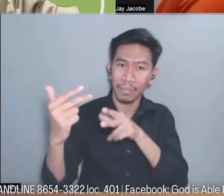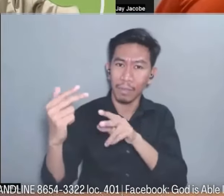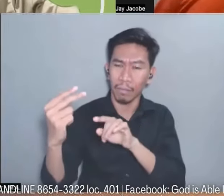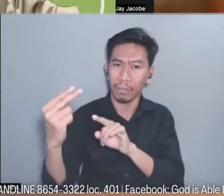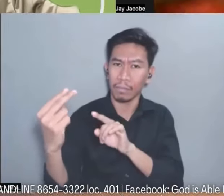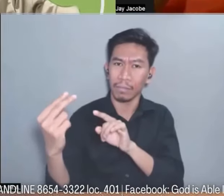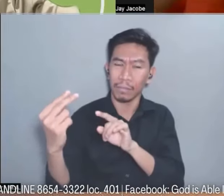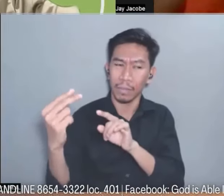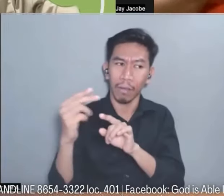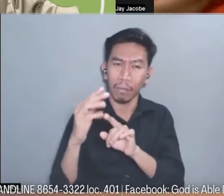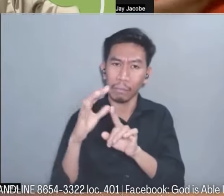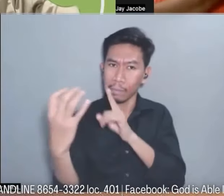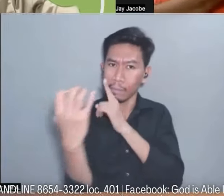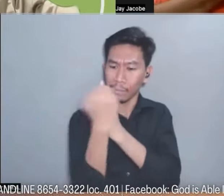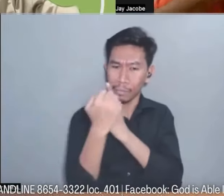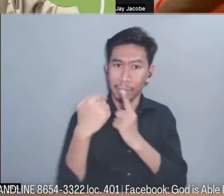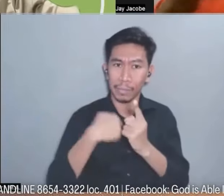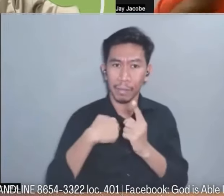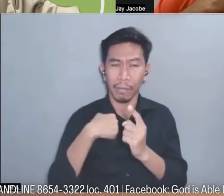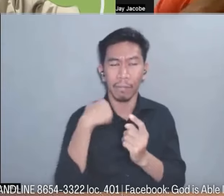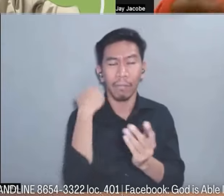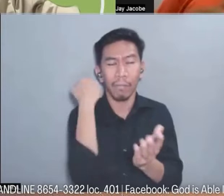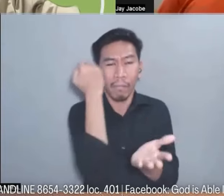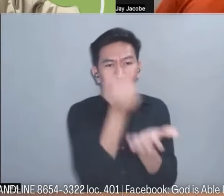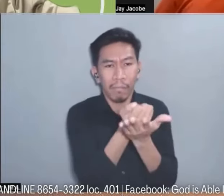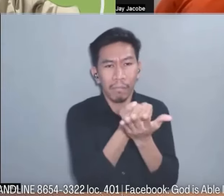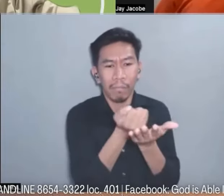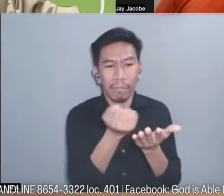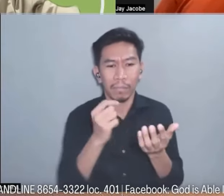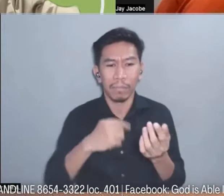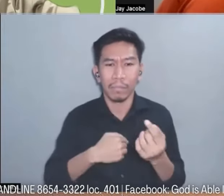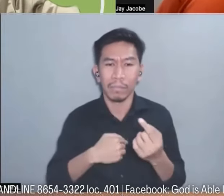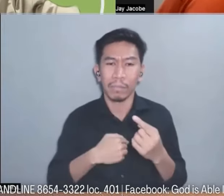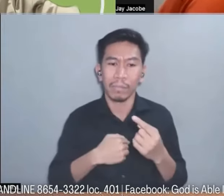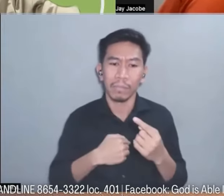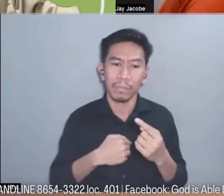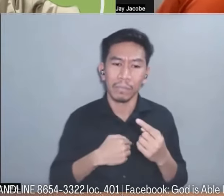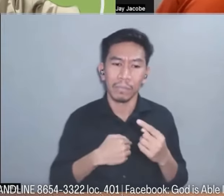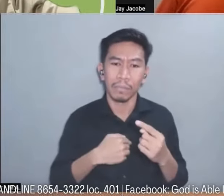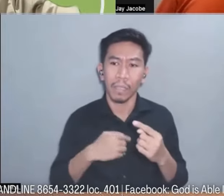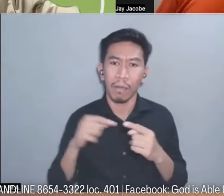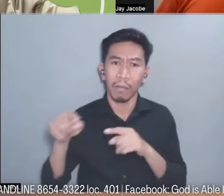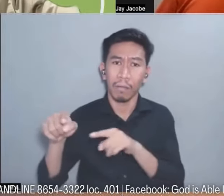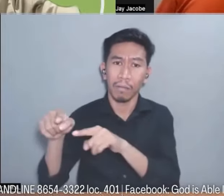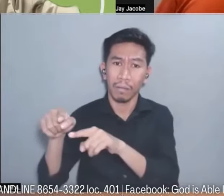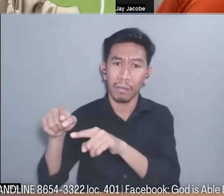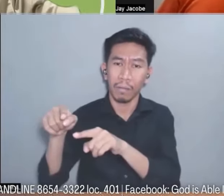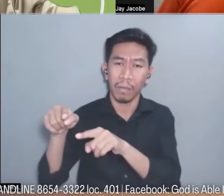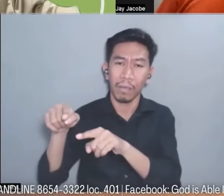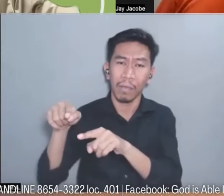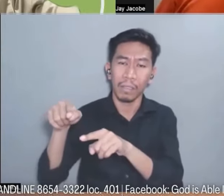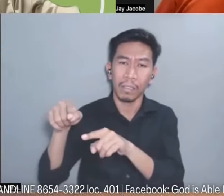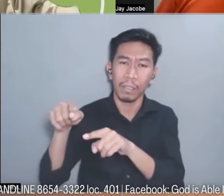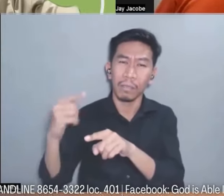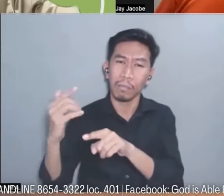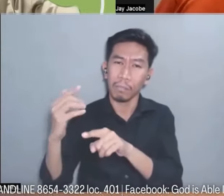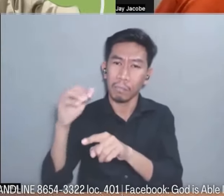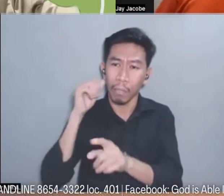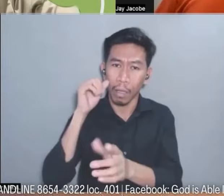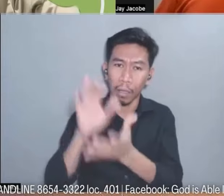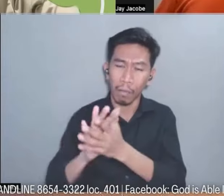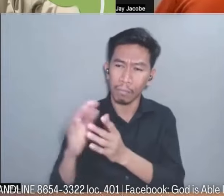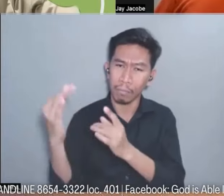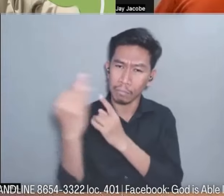pero ako wala na ako pero gumagalaw na lang ako hindi nila akong makausap palingon-lingon lang ako so